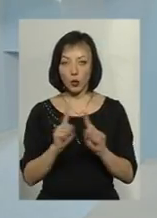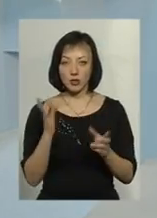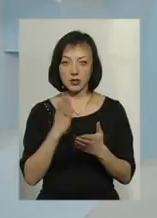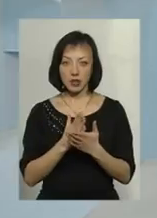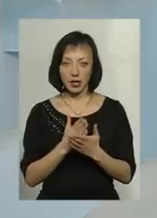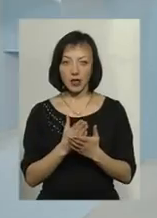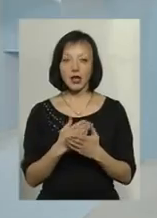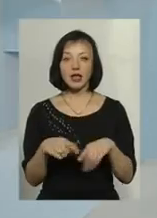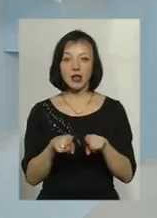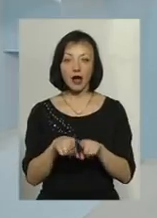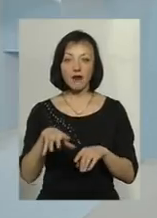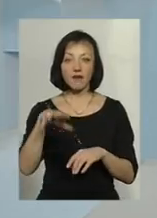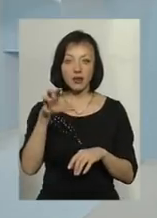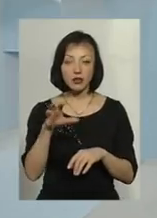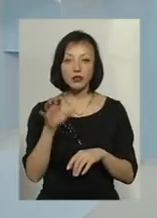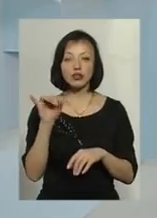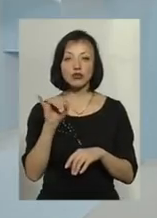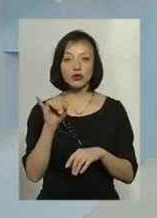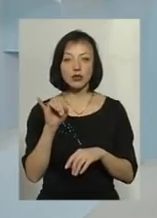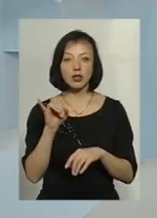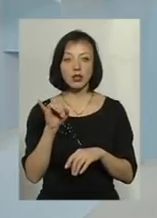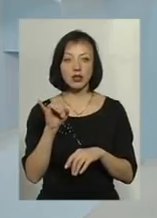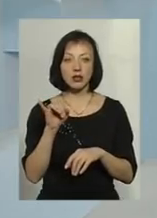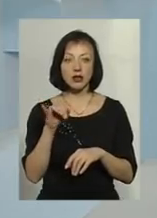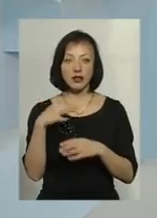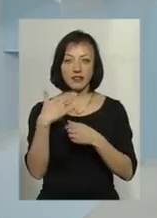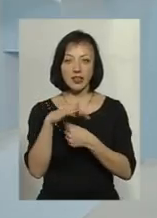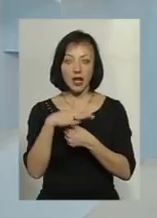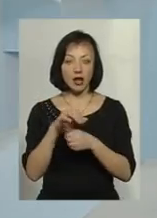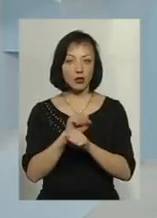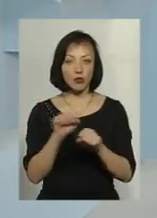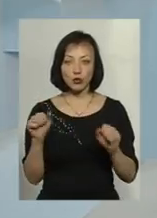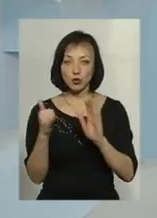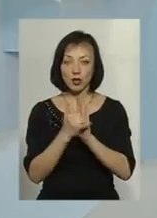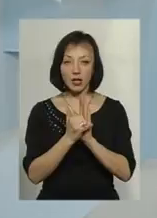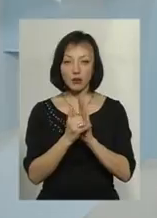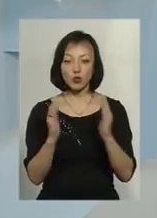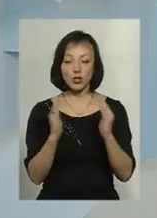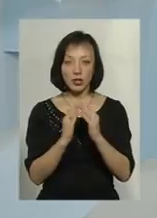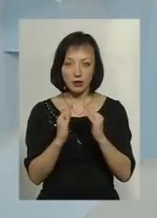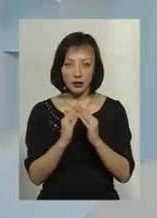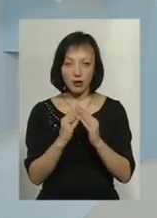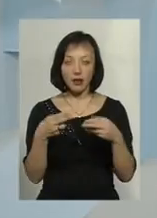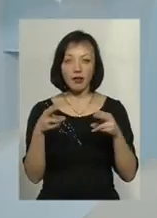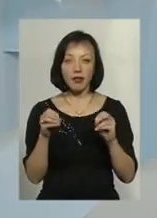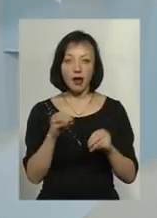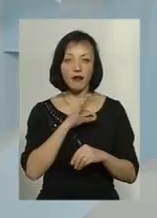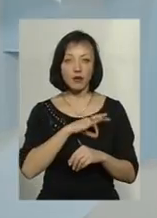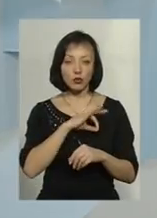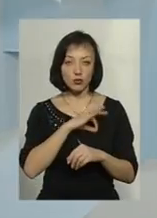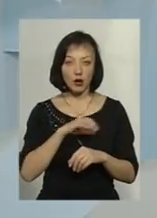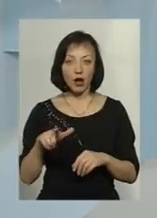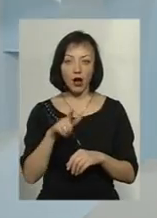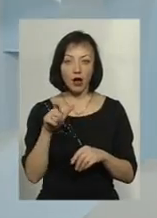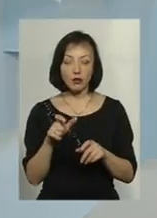Такі витяжки з вентилятором не можна ставити в тих будинках, де експлуатуються